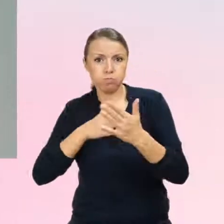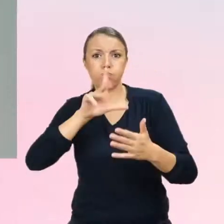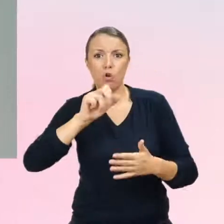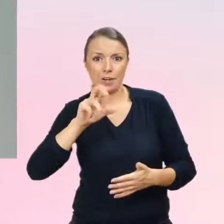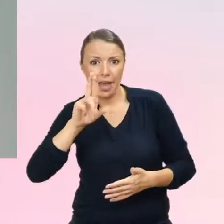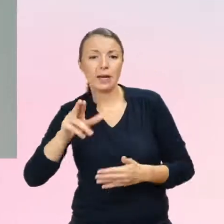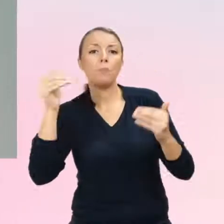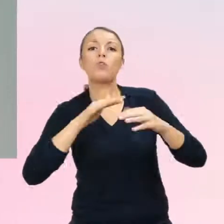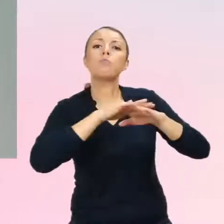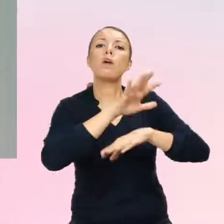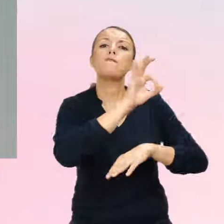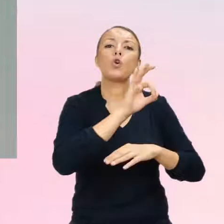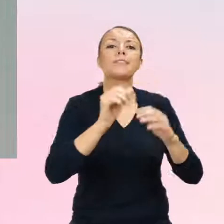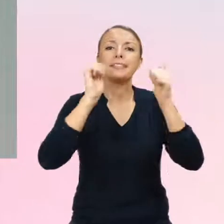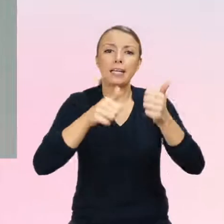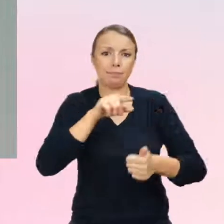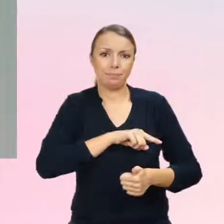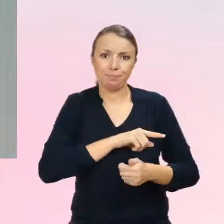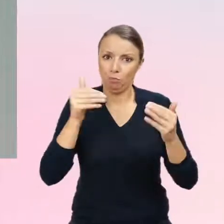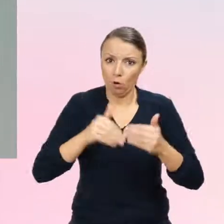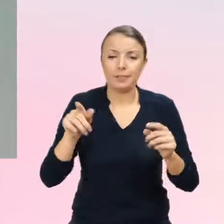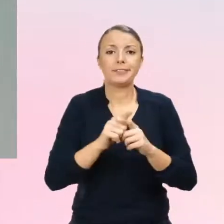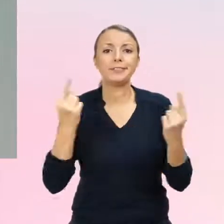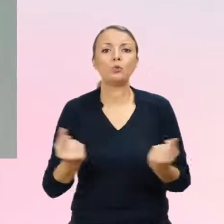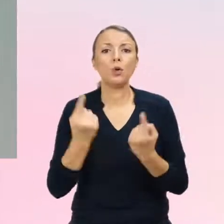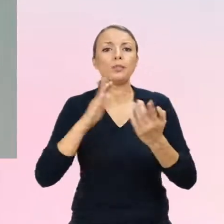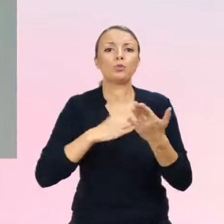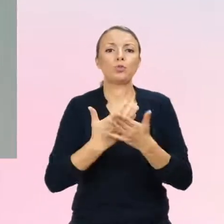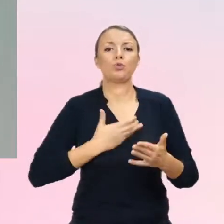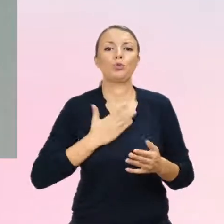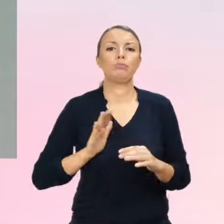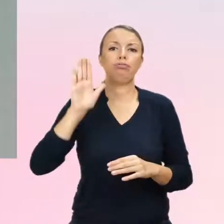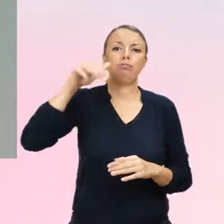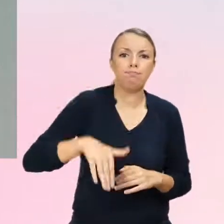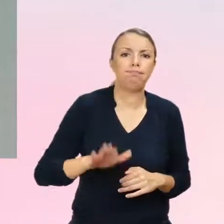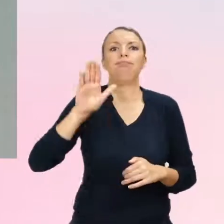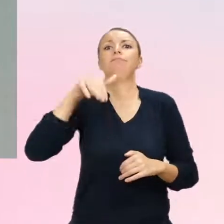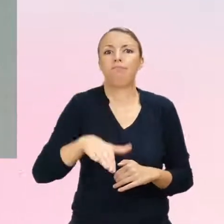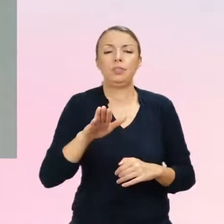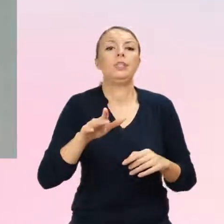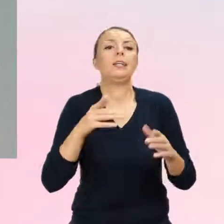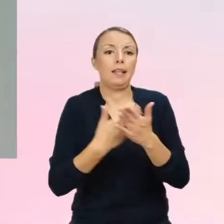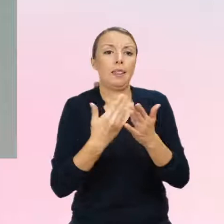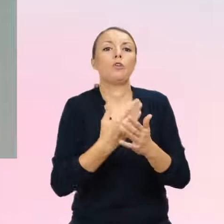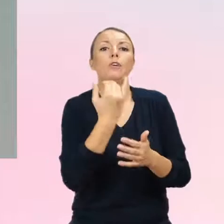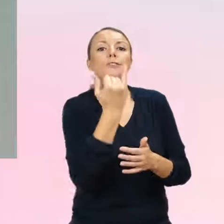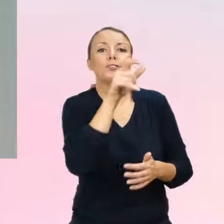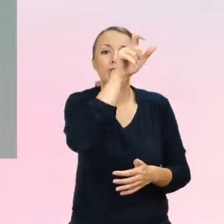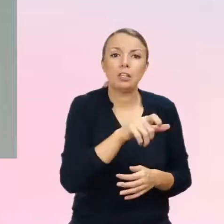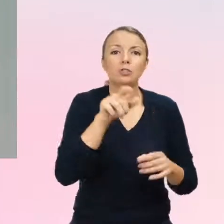psychiczny się pogarsza i dlatego ważne jest, żeby dziecko, które jakby cokolwiek była jakaś interwencja endokrinologiczna